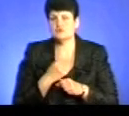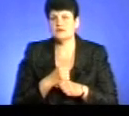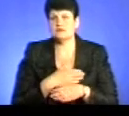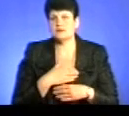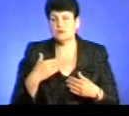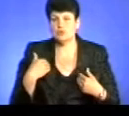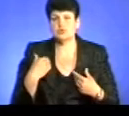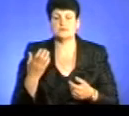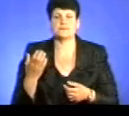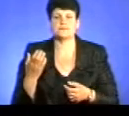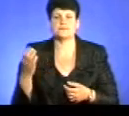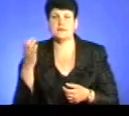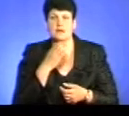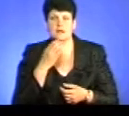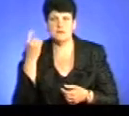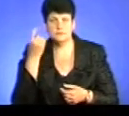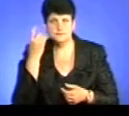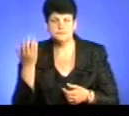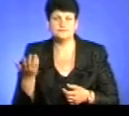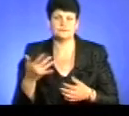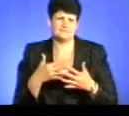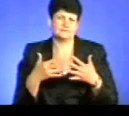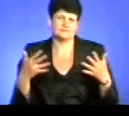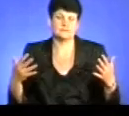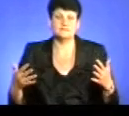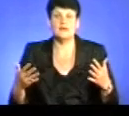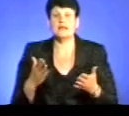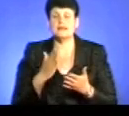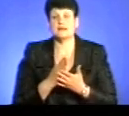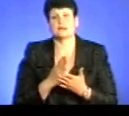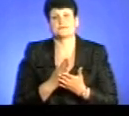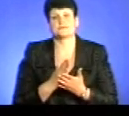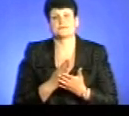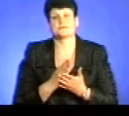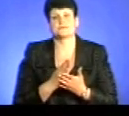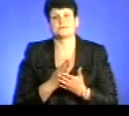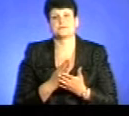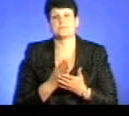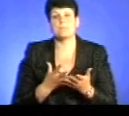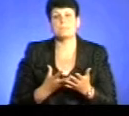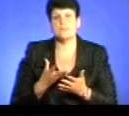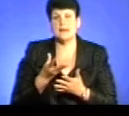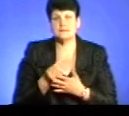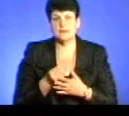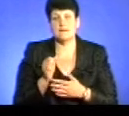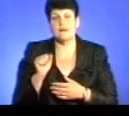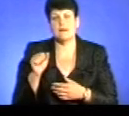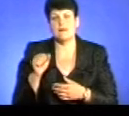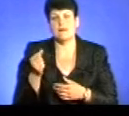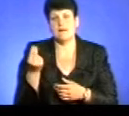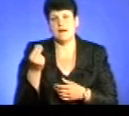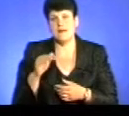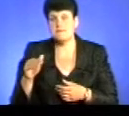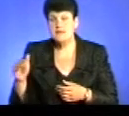зловживає, з алкогольними напоями і так далі. Але є платники аліментів, які, як